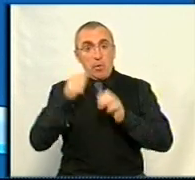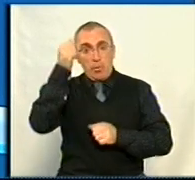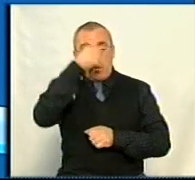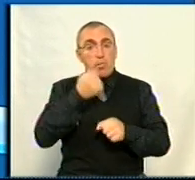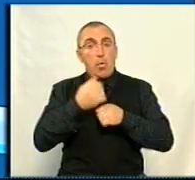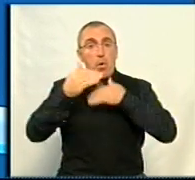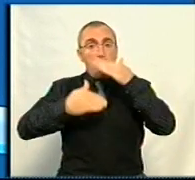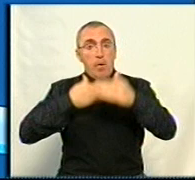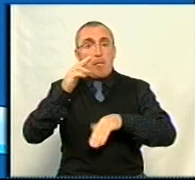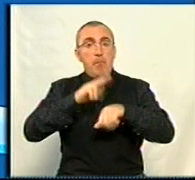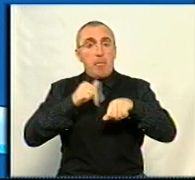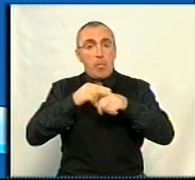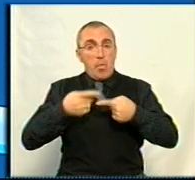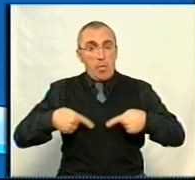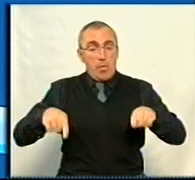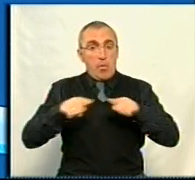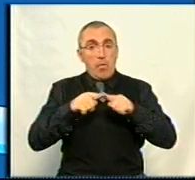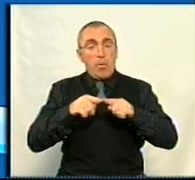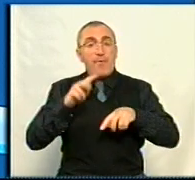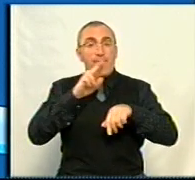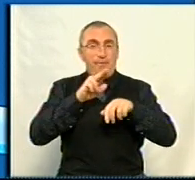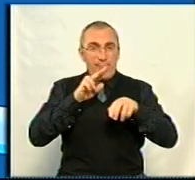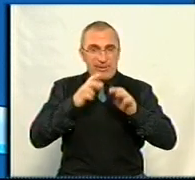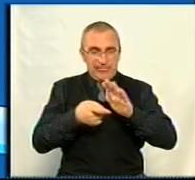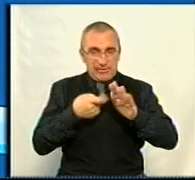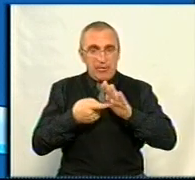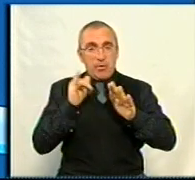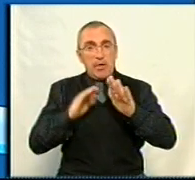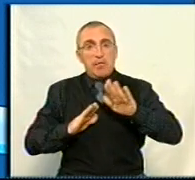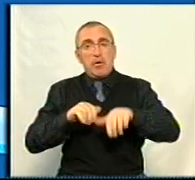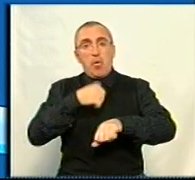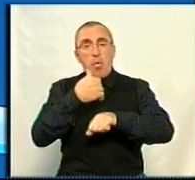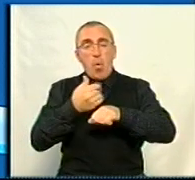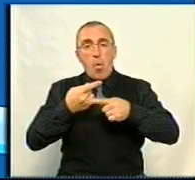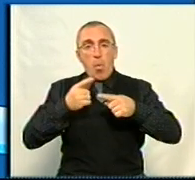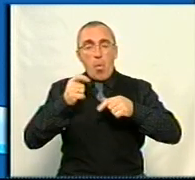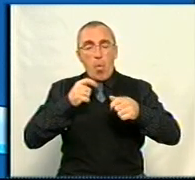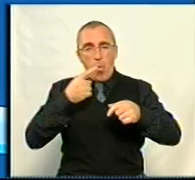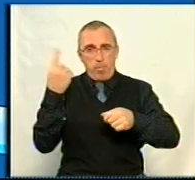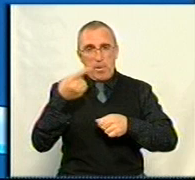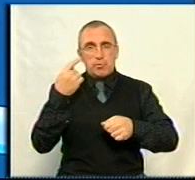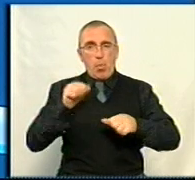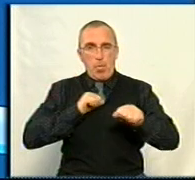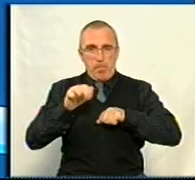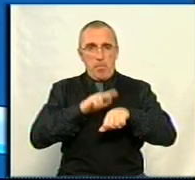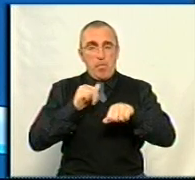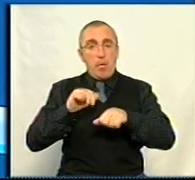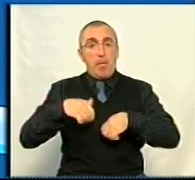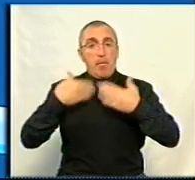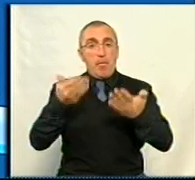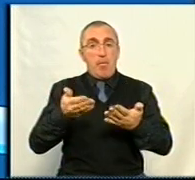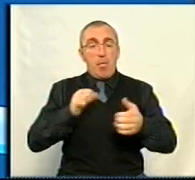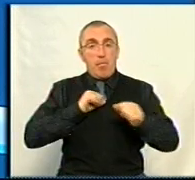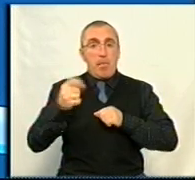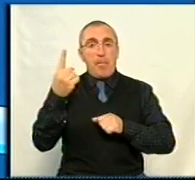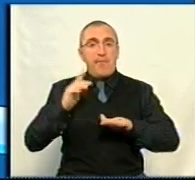зробив кар'єру у правоохоронних органах від слідчо до заступника начальника обласного управління поліції. Представляв нового голову ОДА